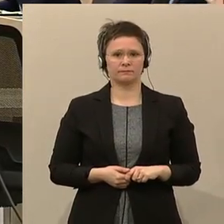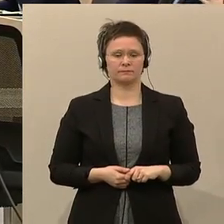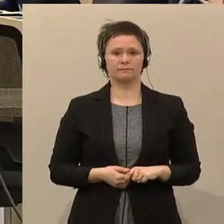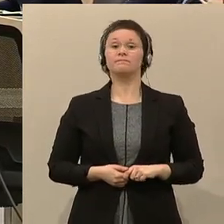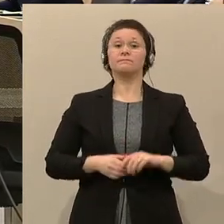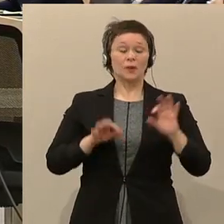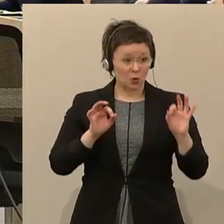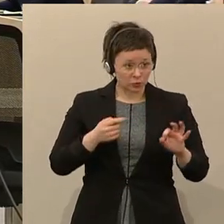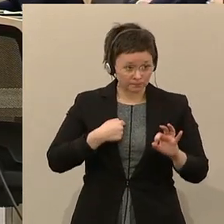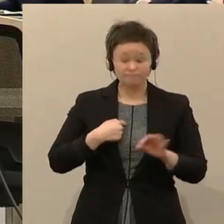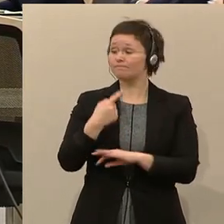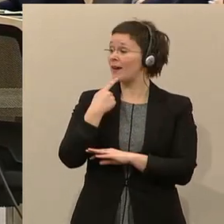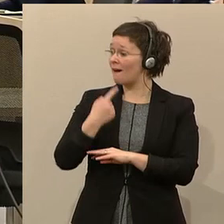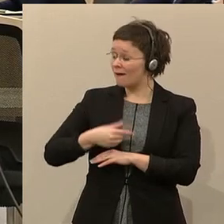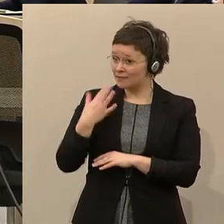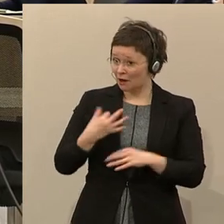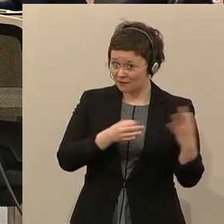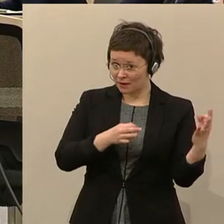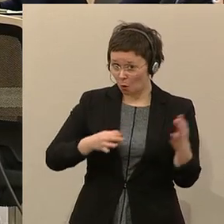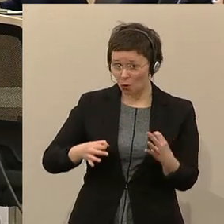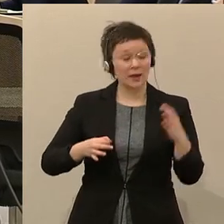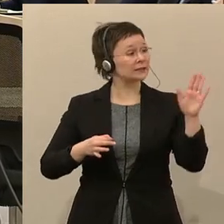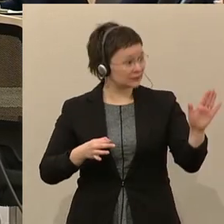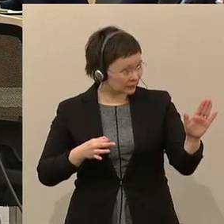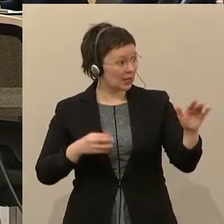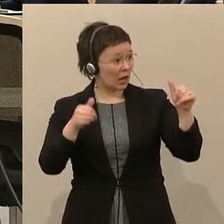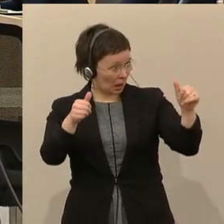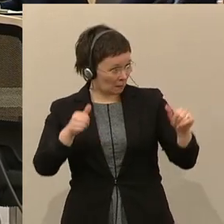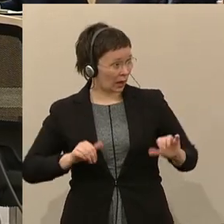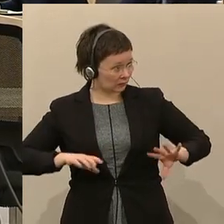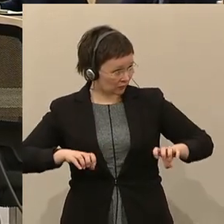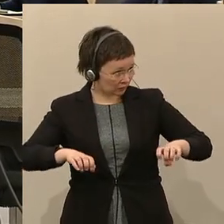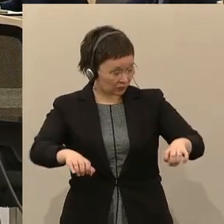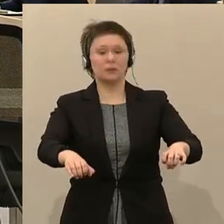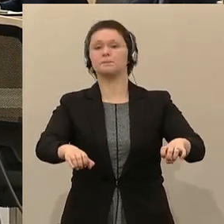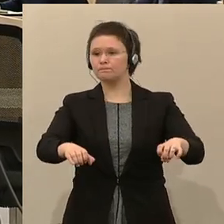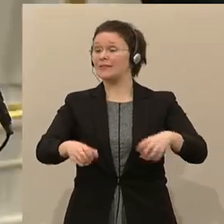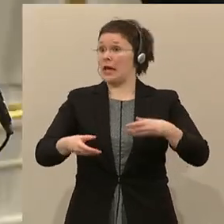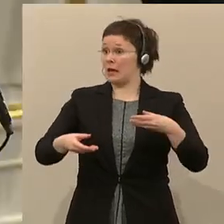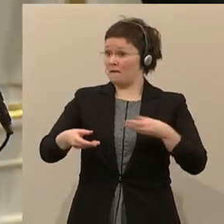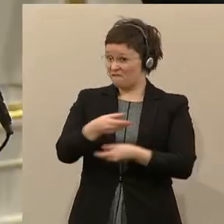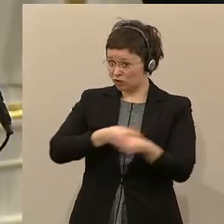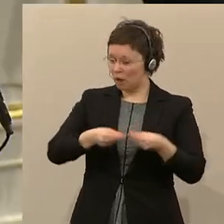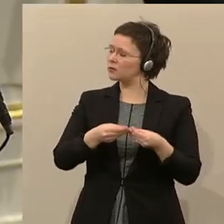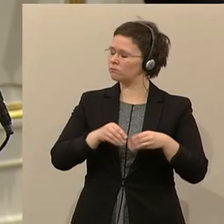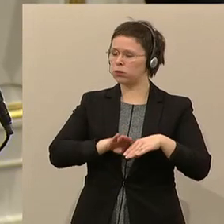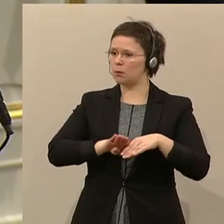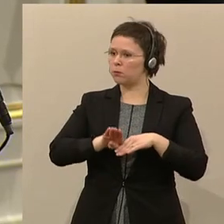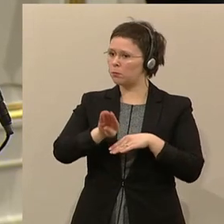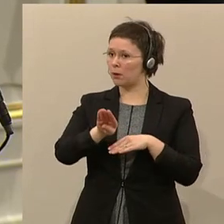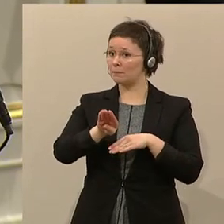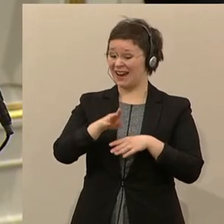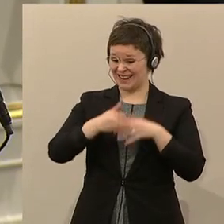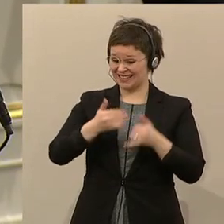Ich darf es wiederholen, bis Sie Ihre Plakate wieder eingerollt haben. Die Wirtschaft boomt. Wir hatten ein Wirtschaftswachstum von 3